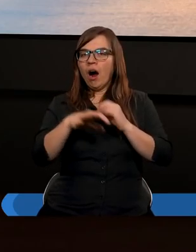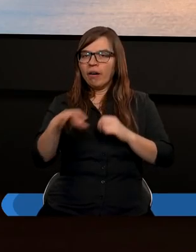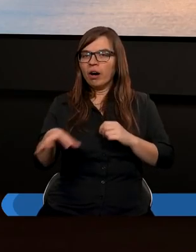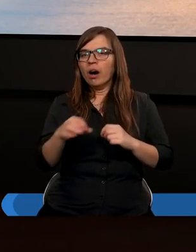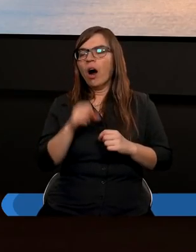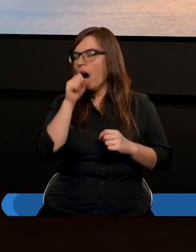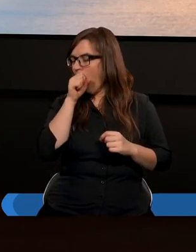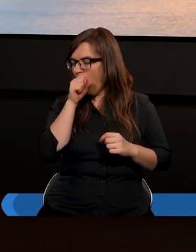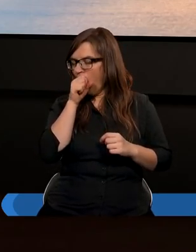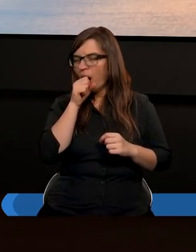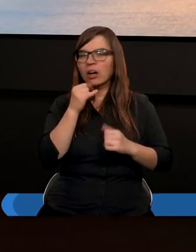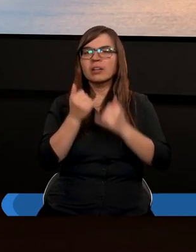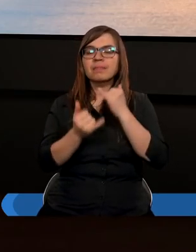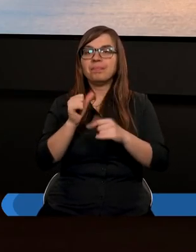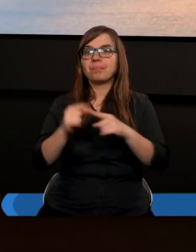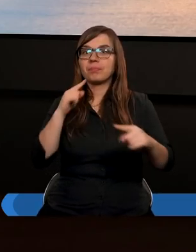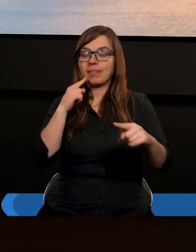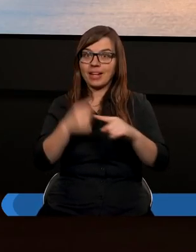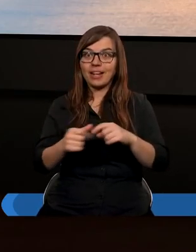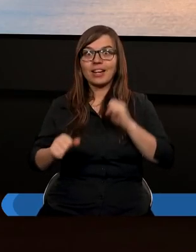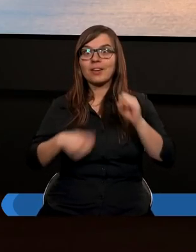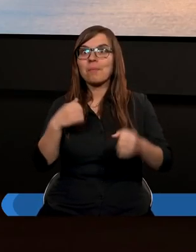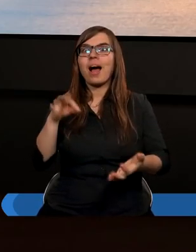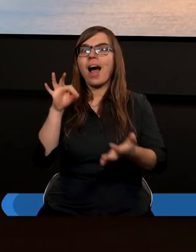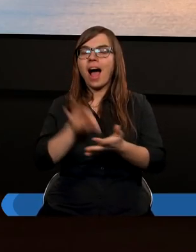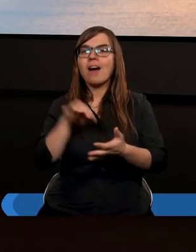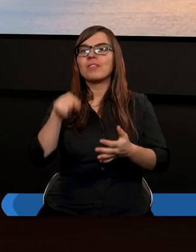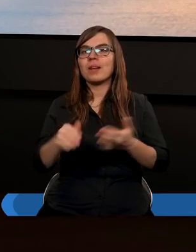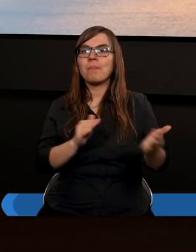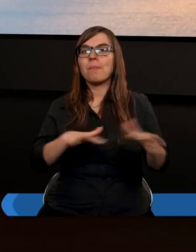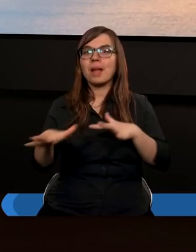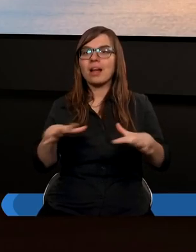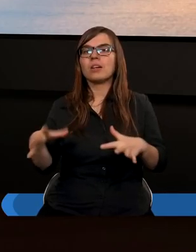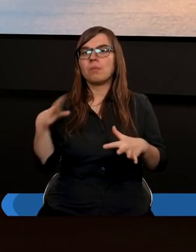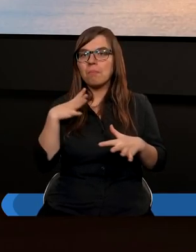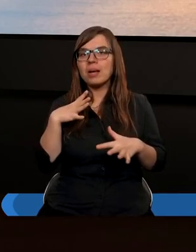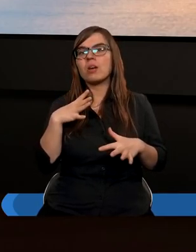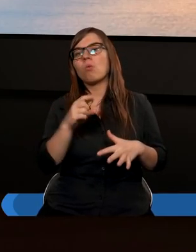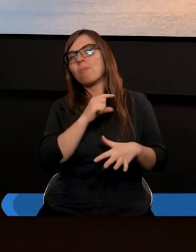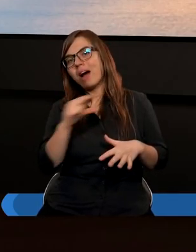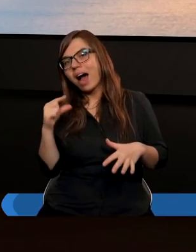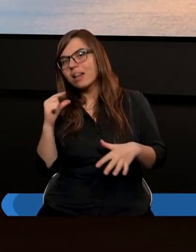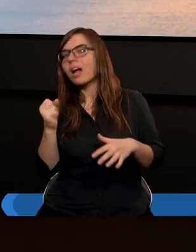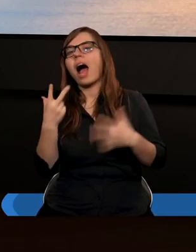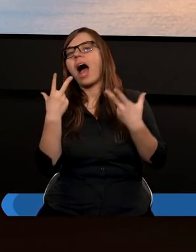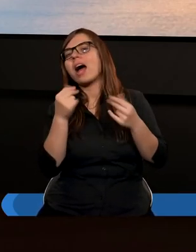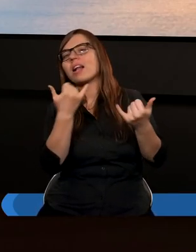I jeśli jest decyzja, żeby akurat w tym miejscu był pastor, a nie w innym,